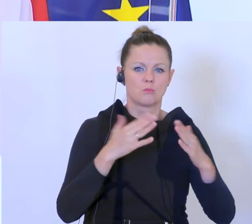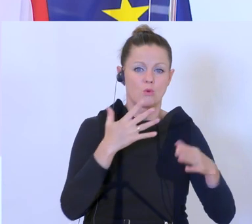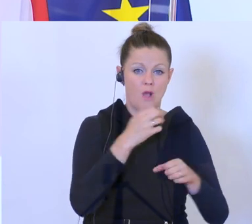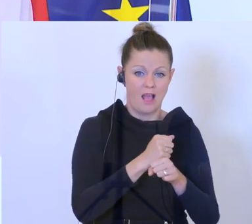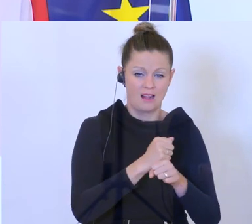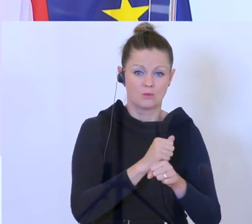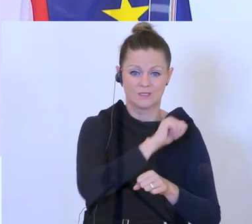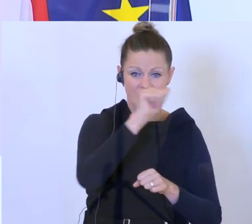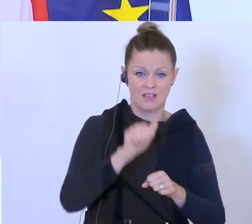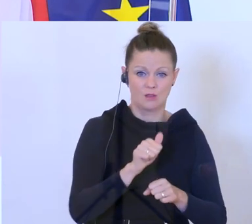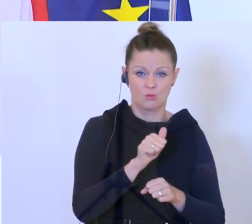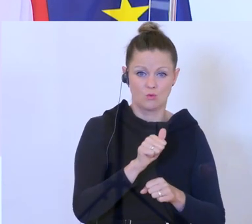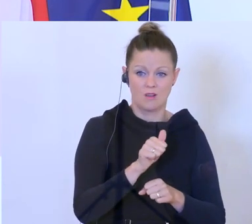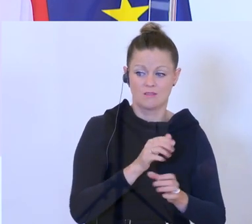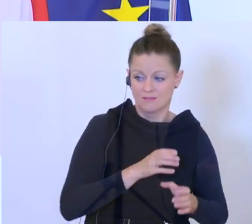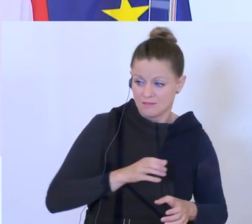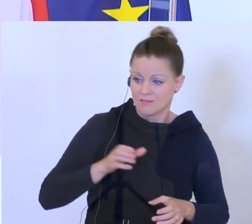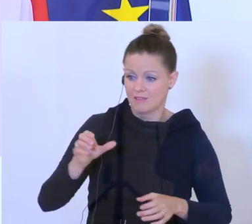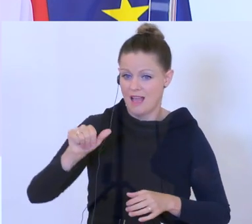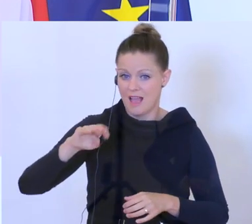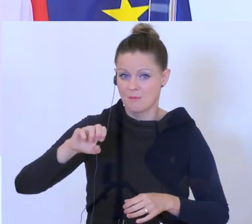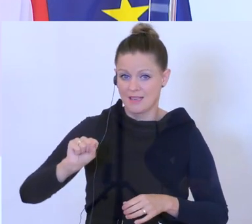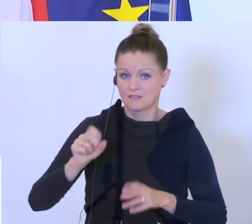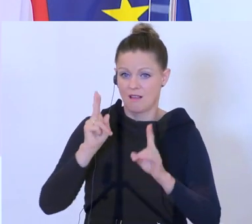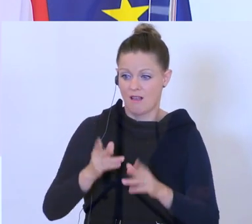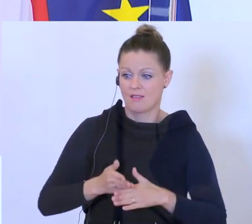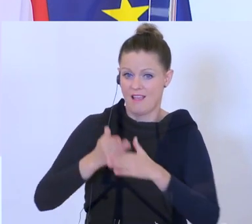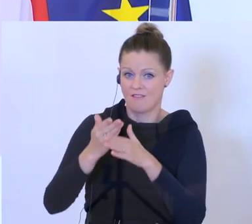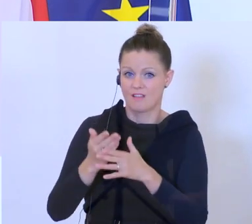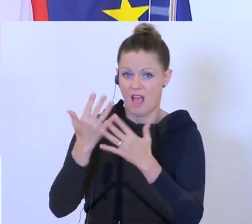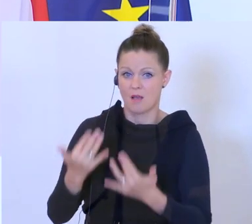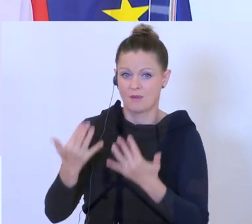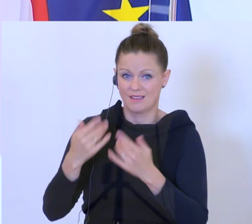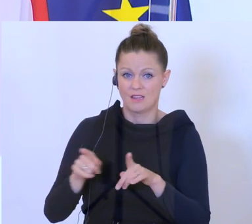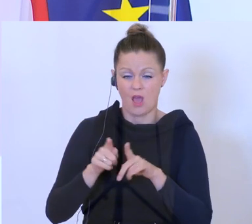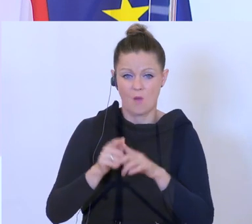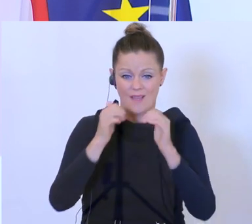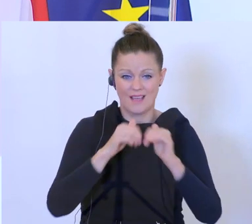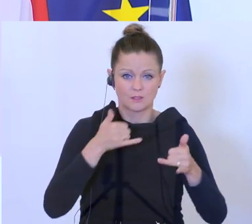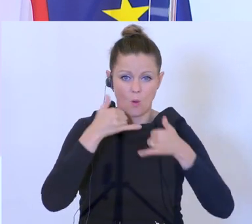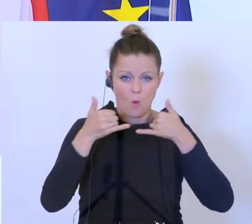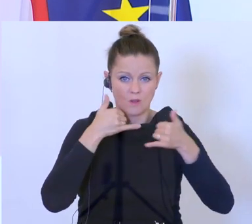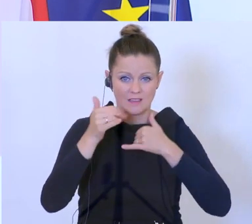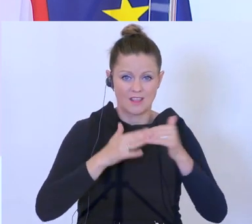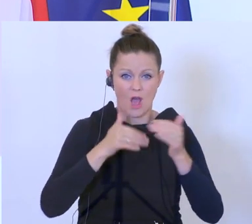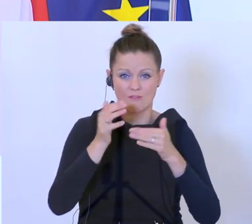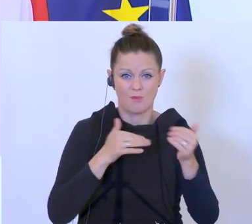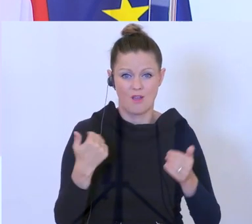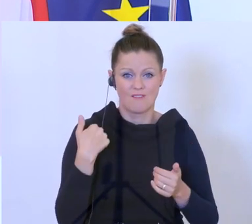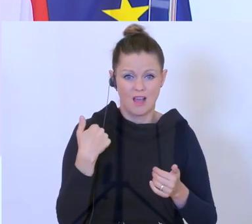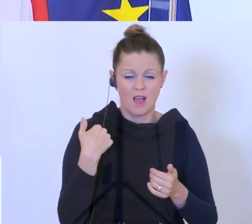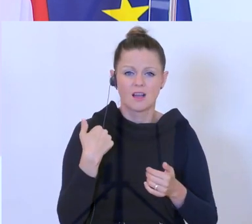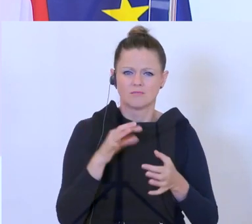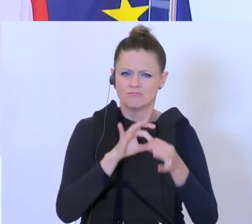zur Verfügung gestellt, um bei der Abrechnung zu helfen. Wir haben eine eigene Hotline aufgebaut, damit auch Fragen gestellt werden können, was die